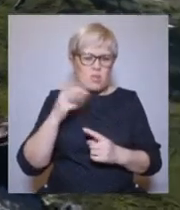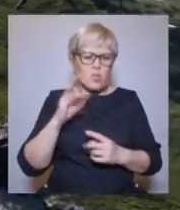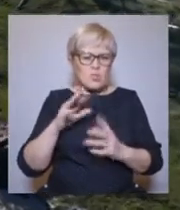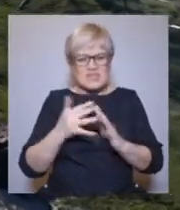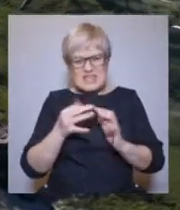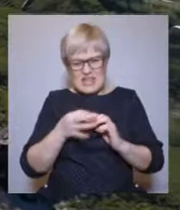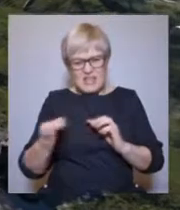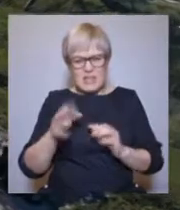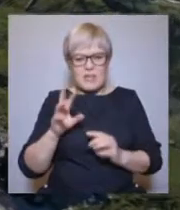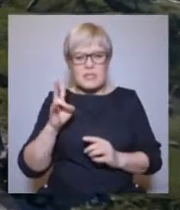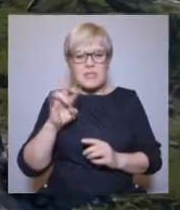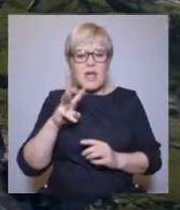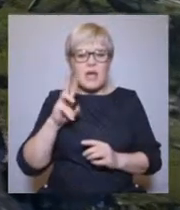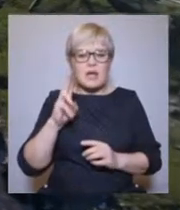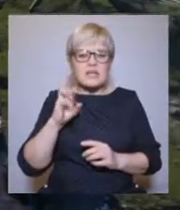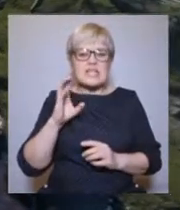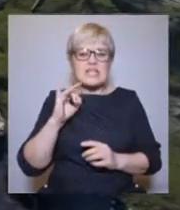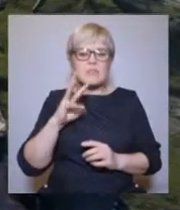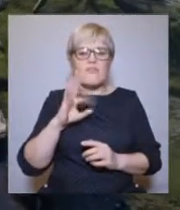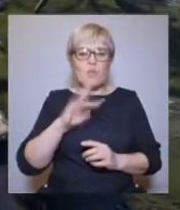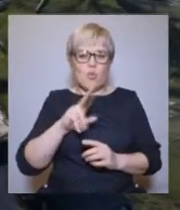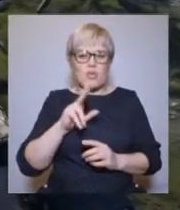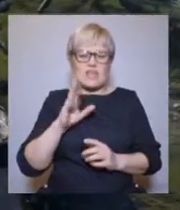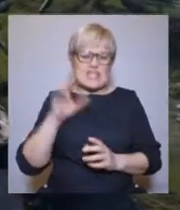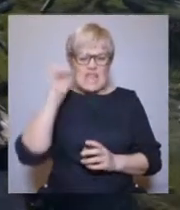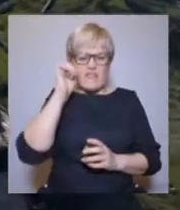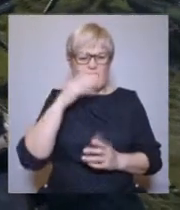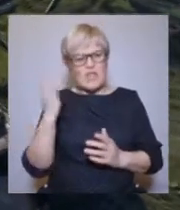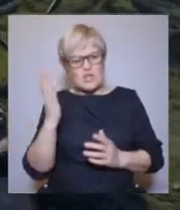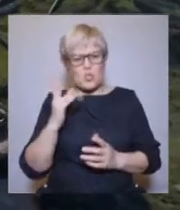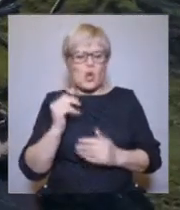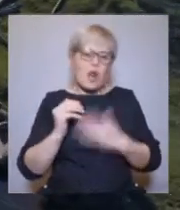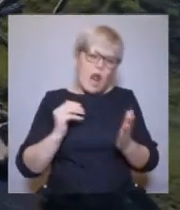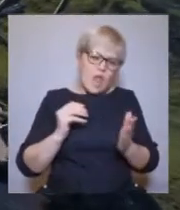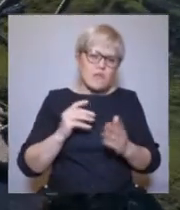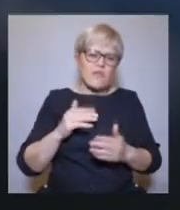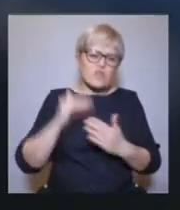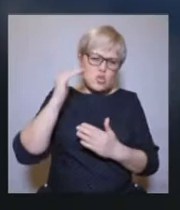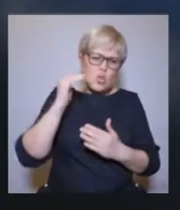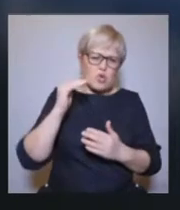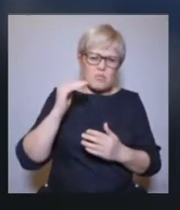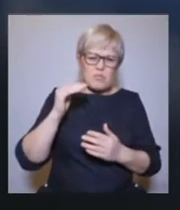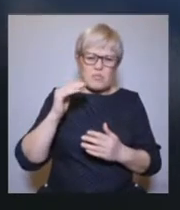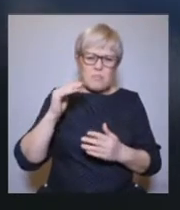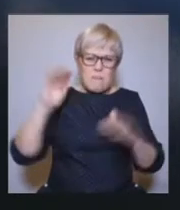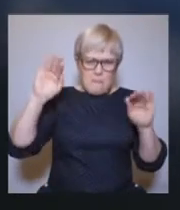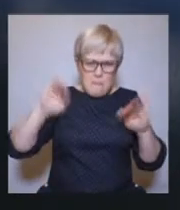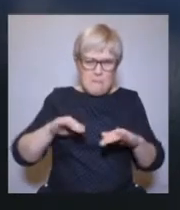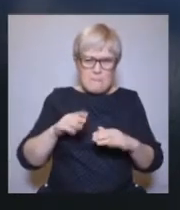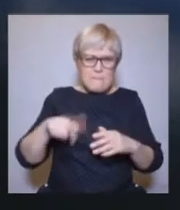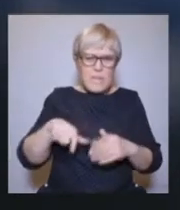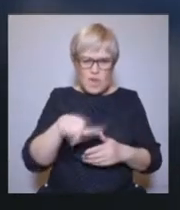Городище расположено в полукилометре от села Нексимволь к северо-востоку на левом высоком обрывистом берегу